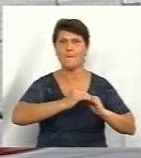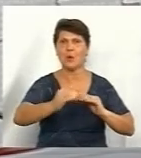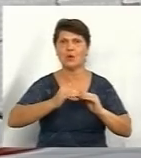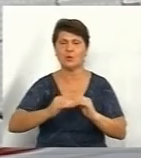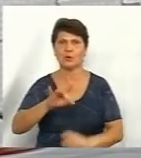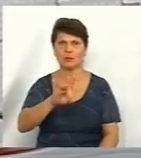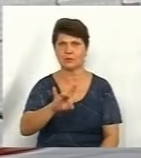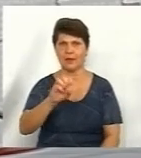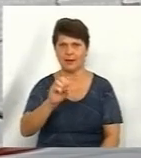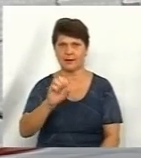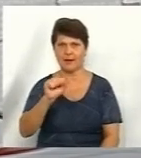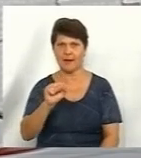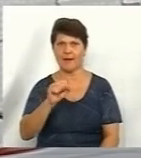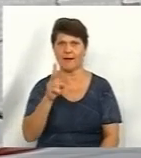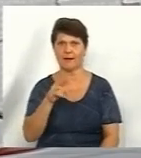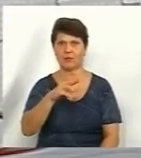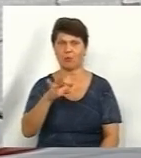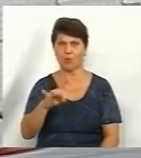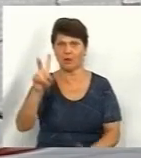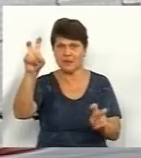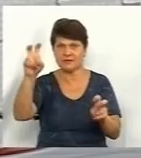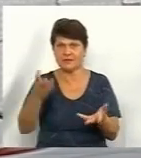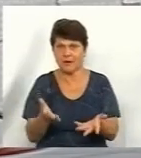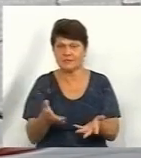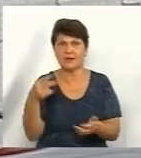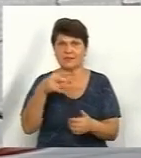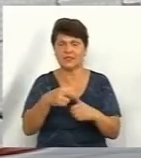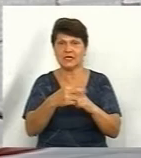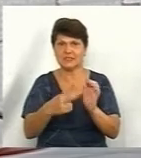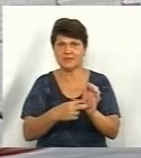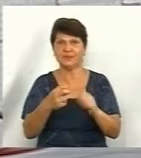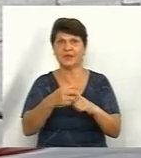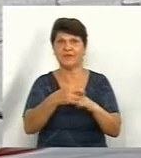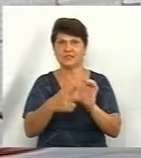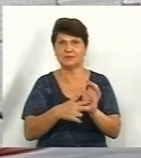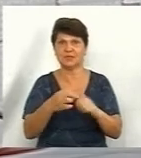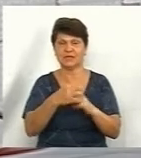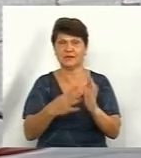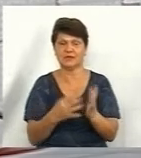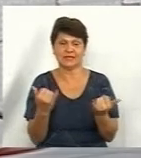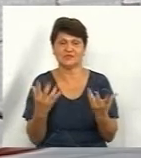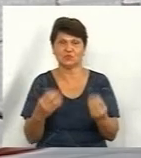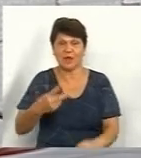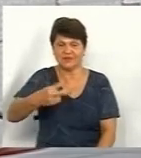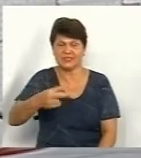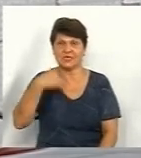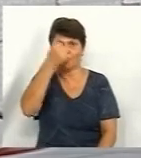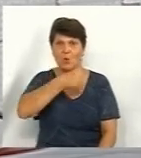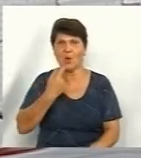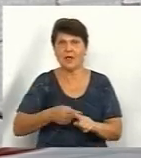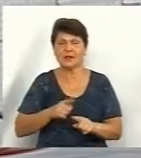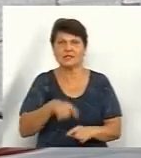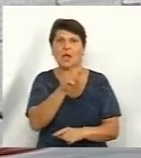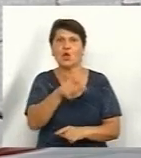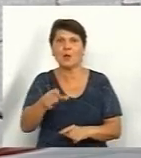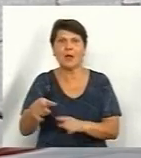реактору, як він названий в цій проєктної документації, ні в 2017, ні в 2018, 2019, на сьогоднішній день, в 2020 році, ці громадські